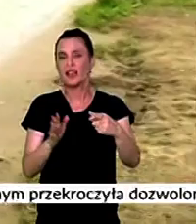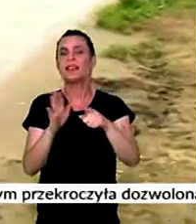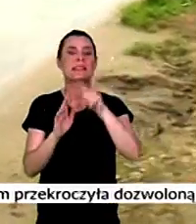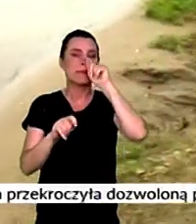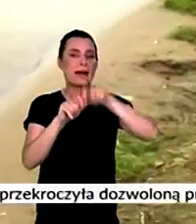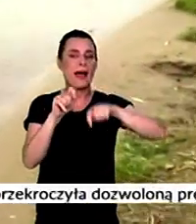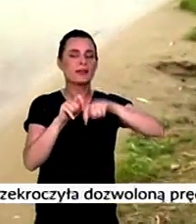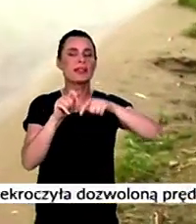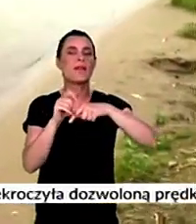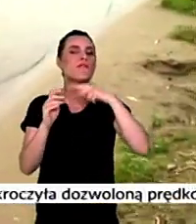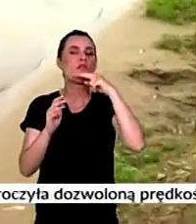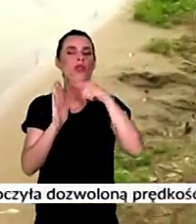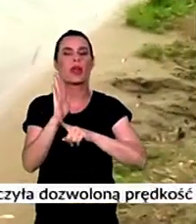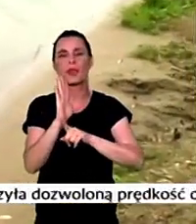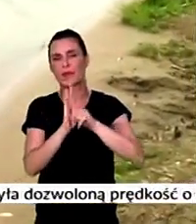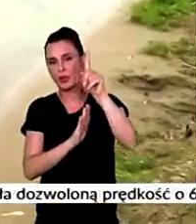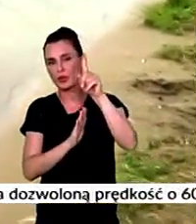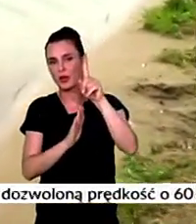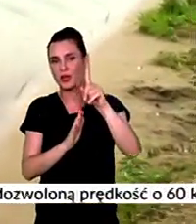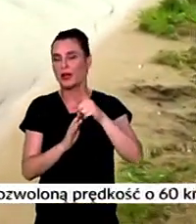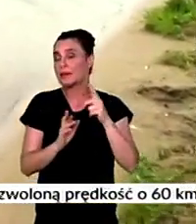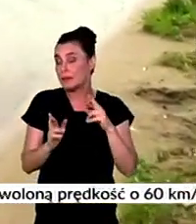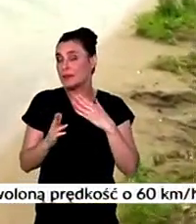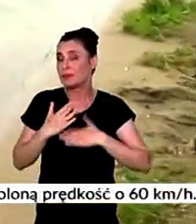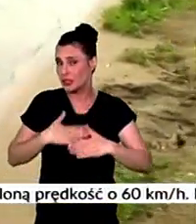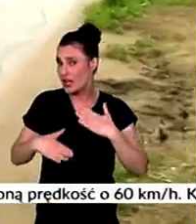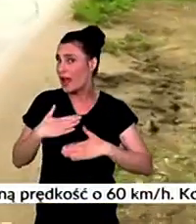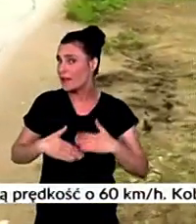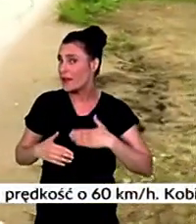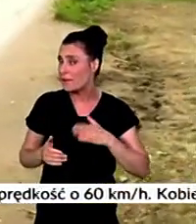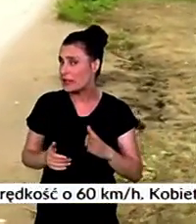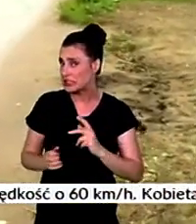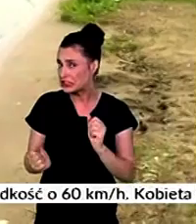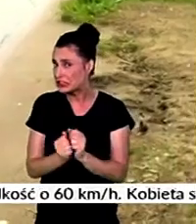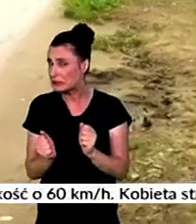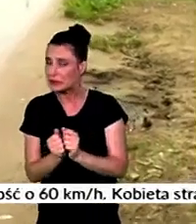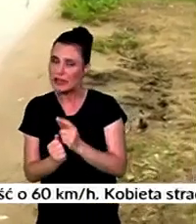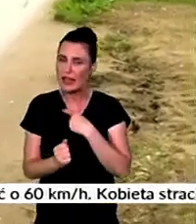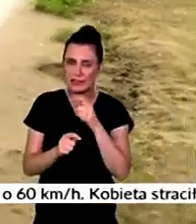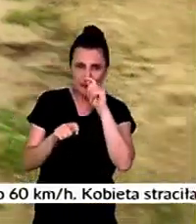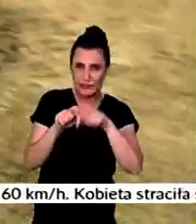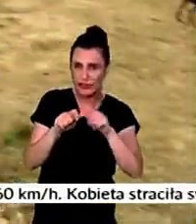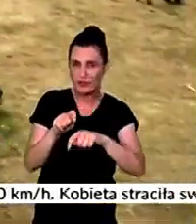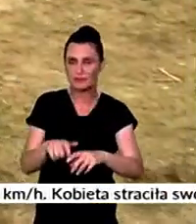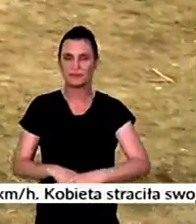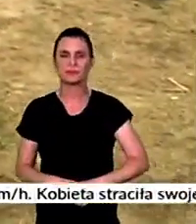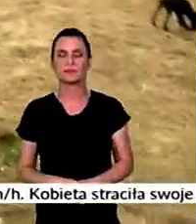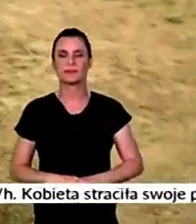sprawdzam temperaturę wody. Mam nadzieję, że to będzie przyjemna krioterapia, może nie będzie tak źle. Zaraz się o tym wszystkim przekonamy.